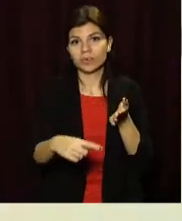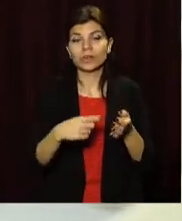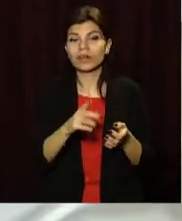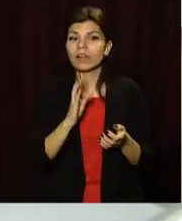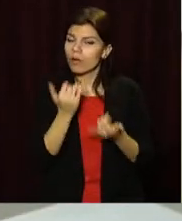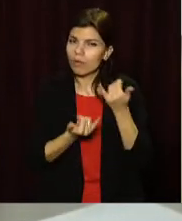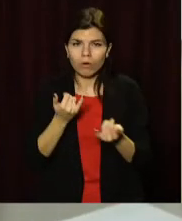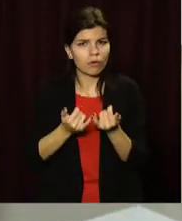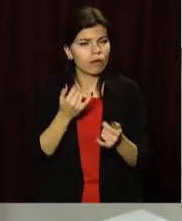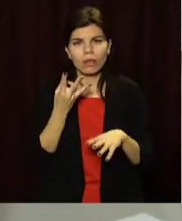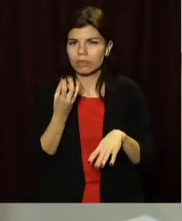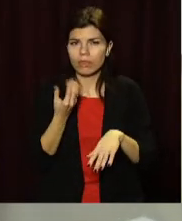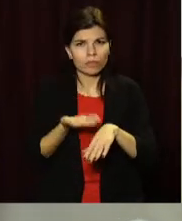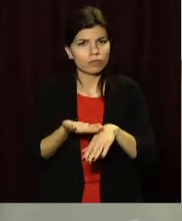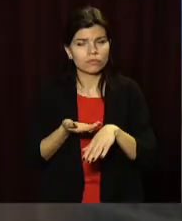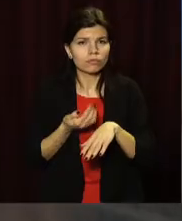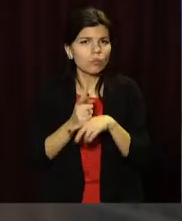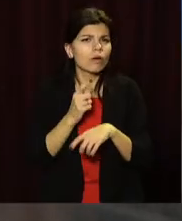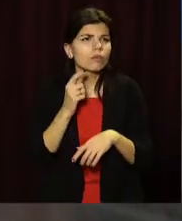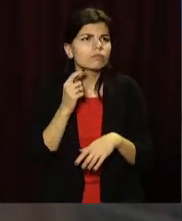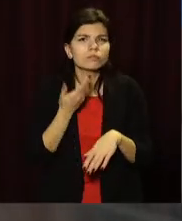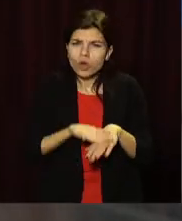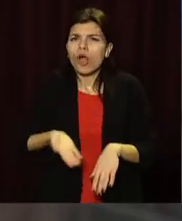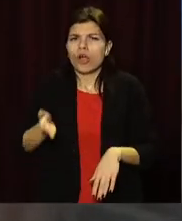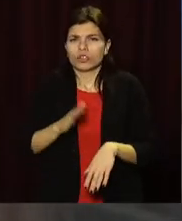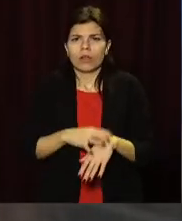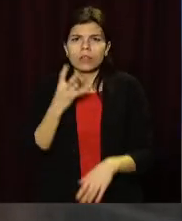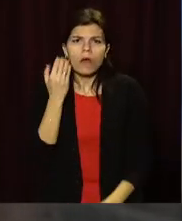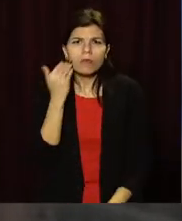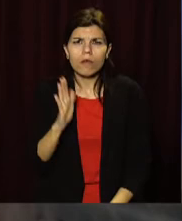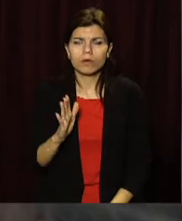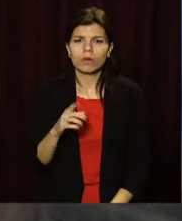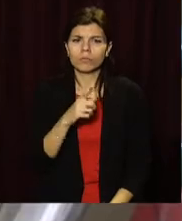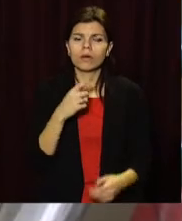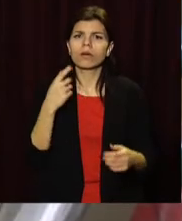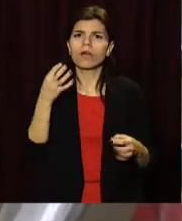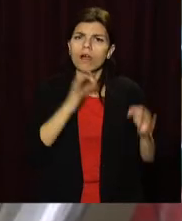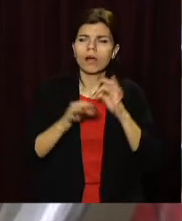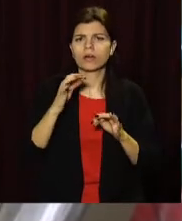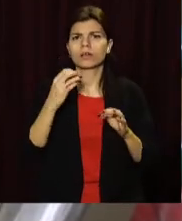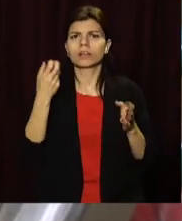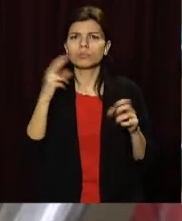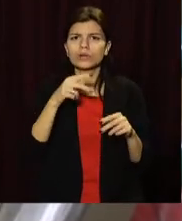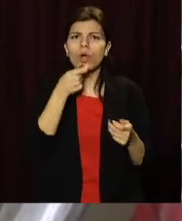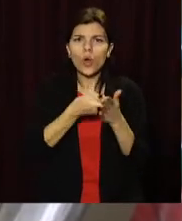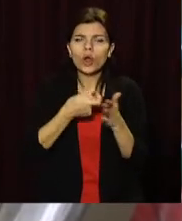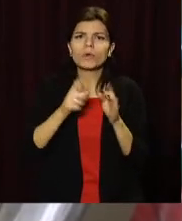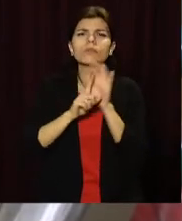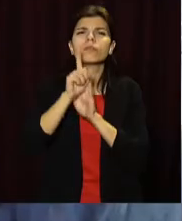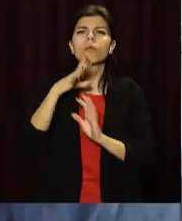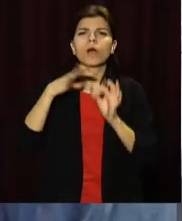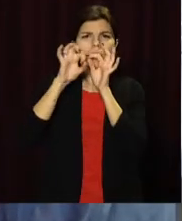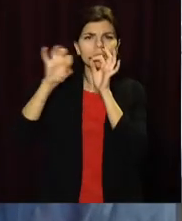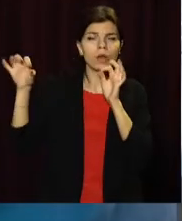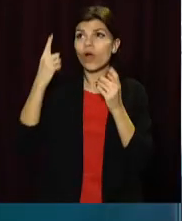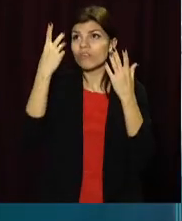маляне легко, як морально, так і матеріально. Кожен день перебування в лікарні та медикаменти обходяться щонайменше в тисячу гривень.